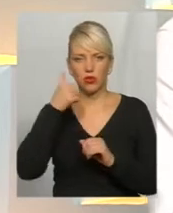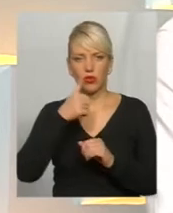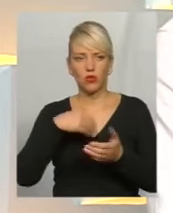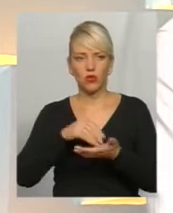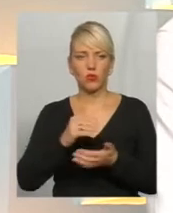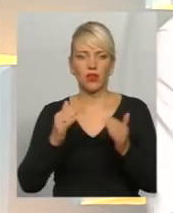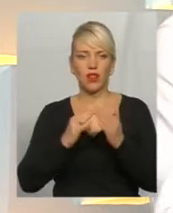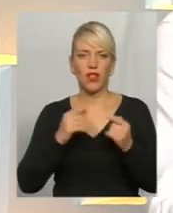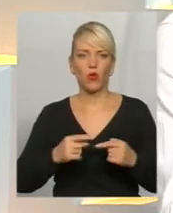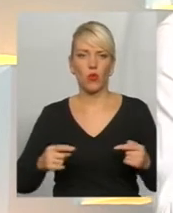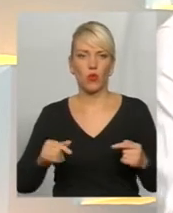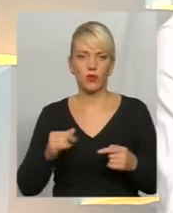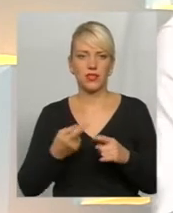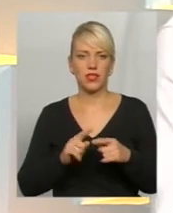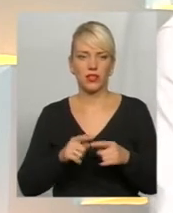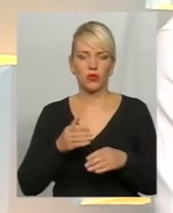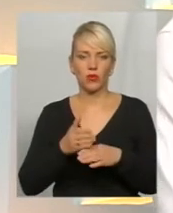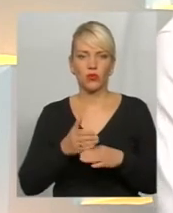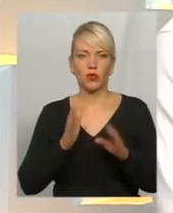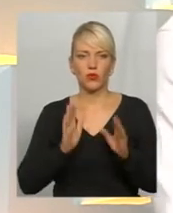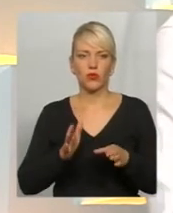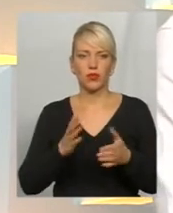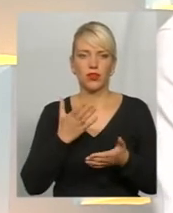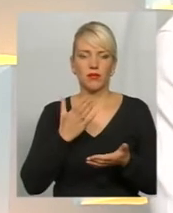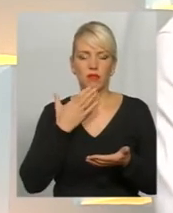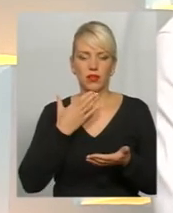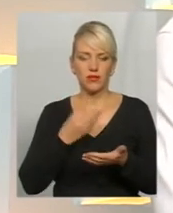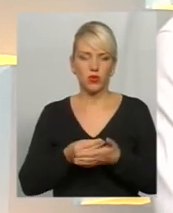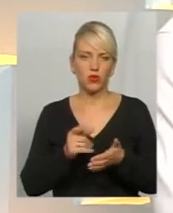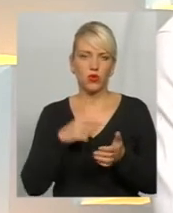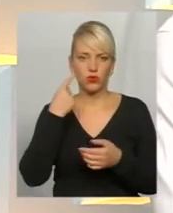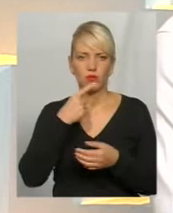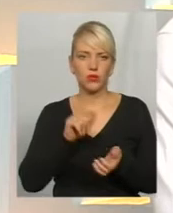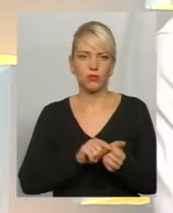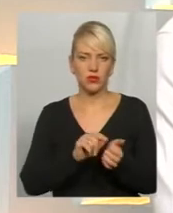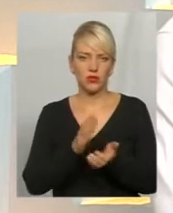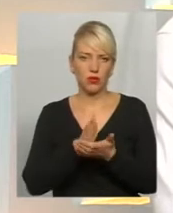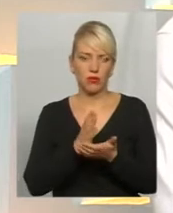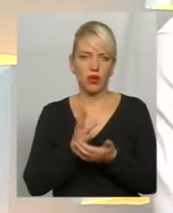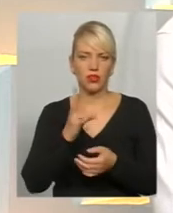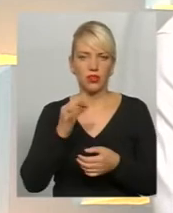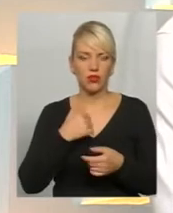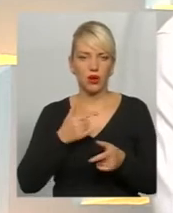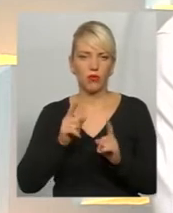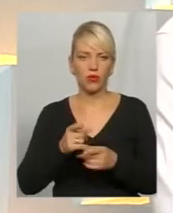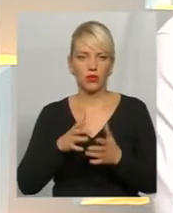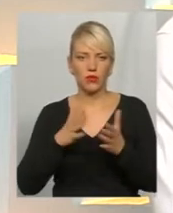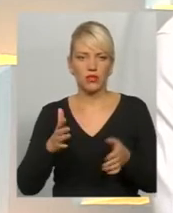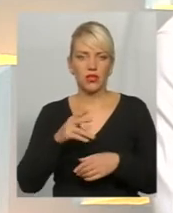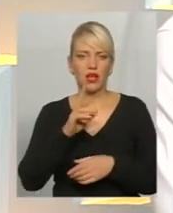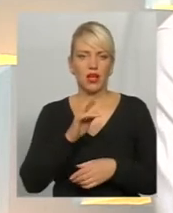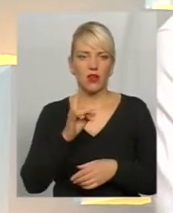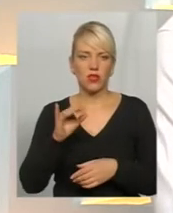нерухомість. І за її допомогу так само буде, в принципі, мати свою особисту пенсію. Але я погоджуюсь, мабуть, більше з пані Ярославою, тому що